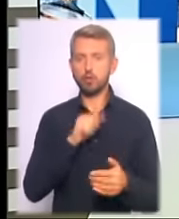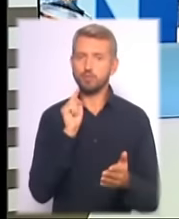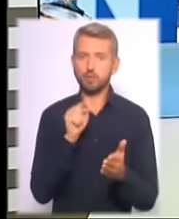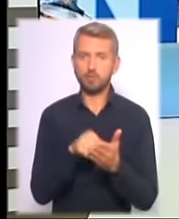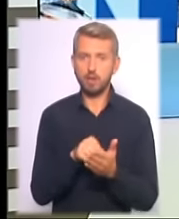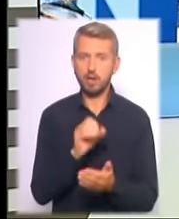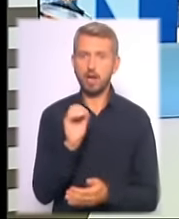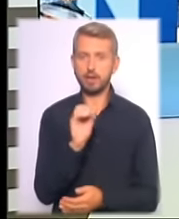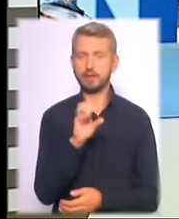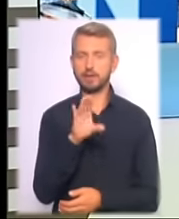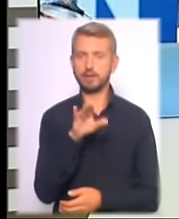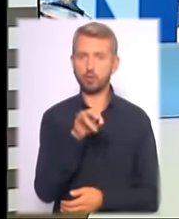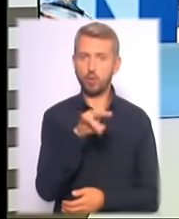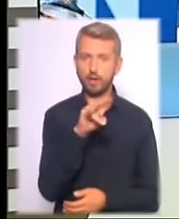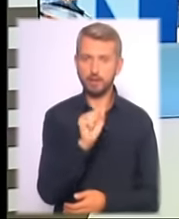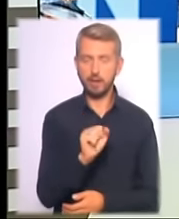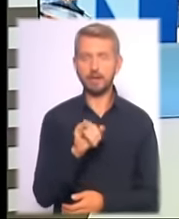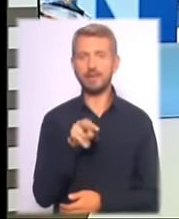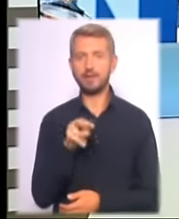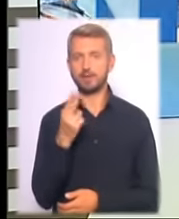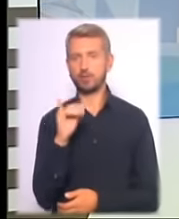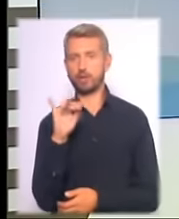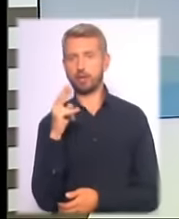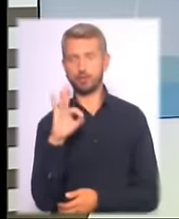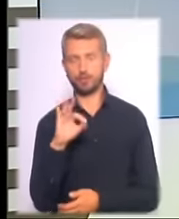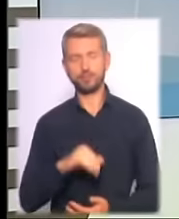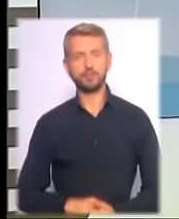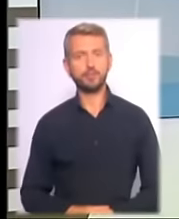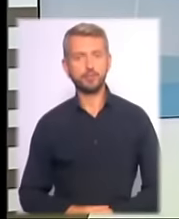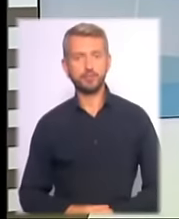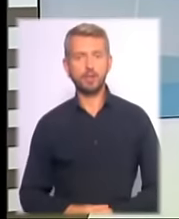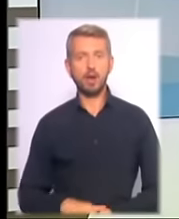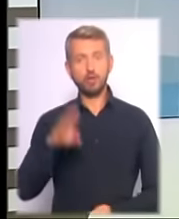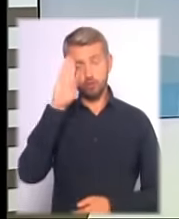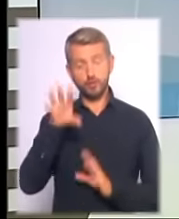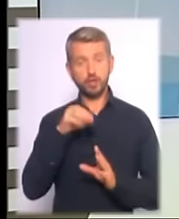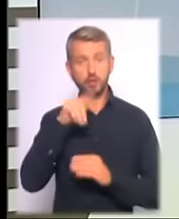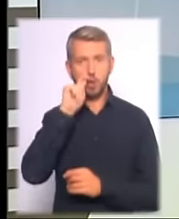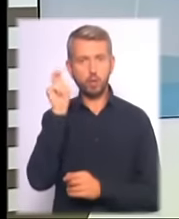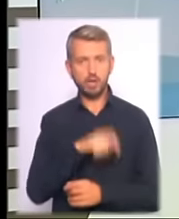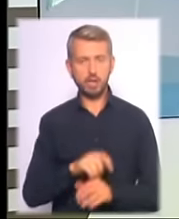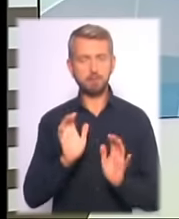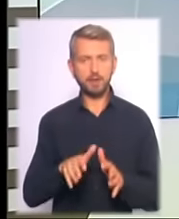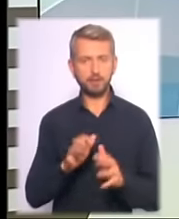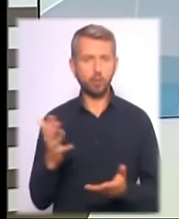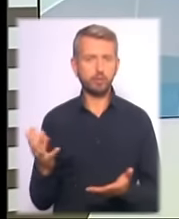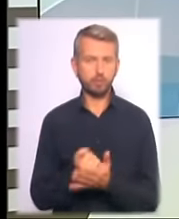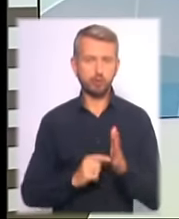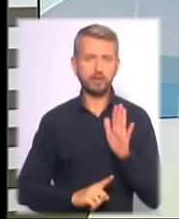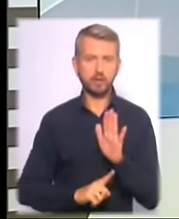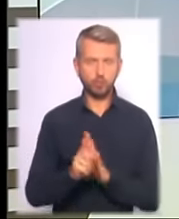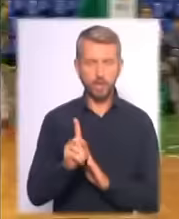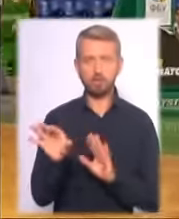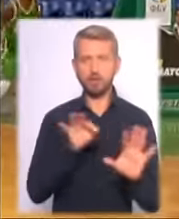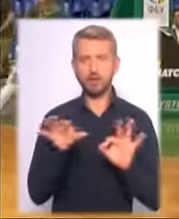Еліна Світоліна і Олеся Цуренко. Чоловіча збірна України з баскетболу успішно стартувала у